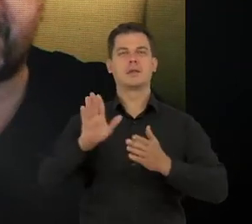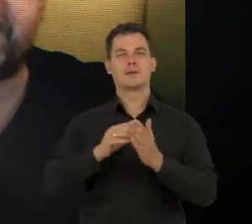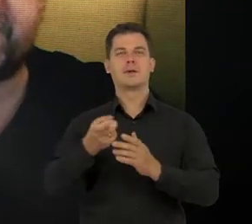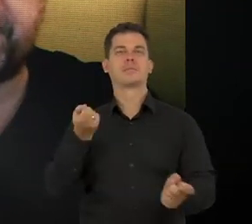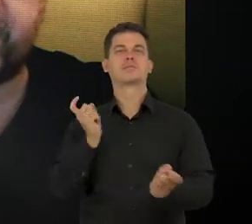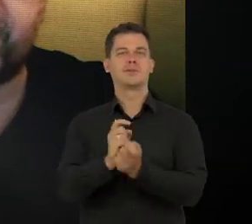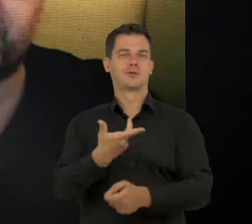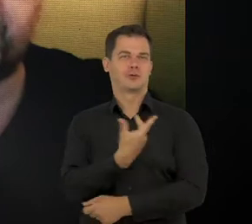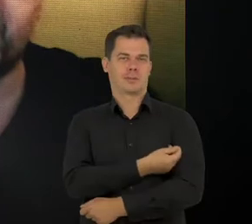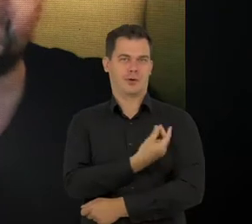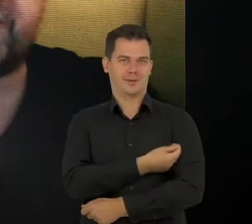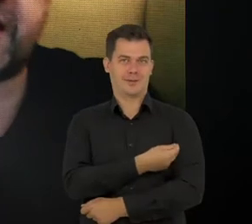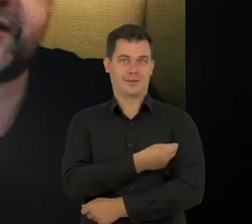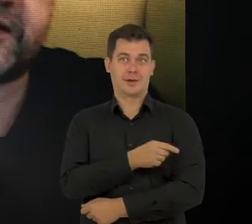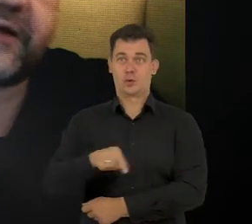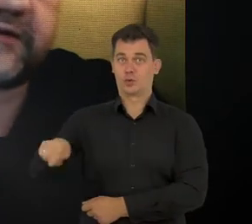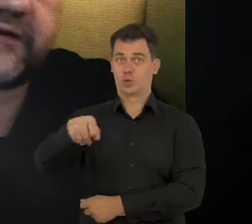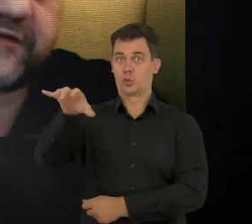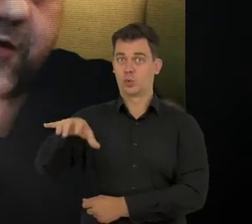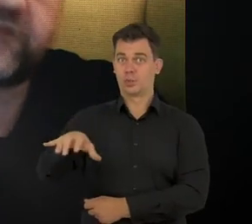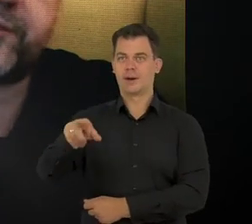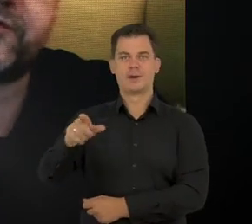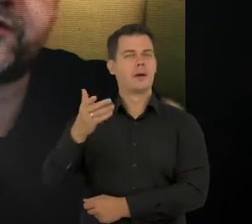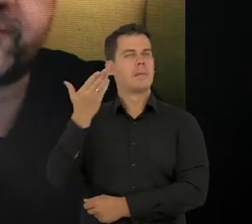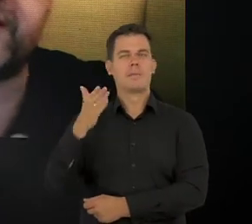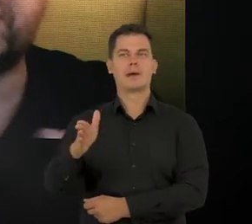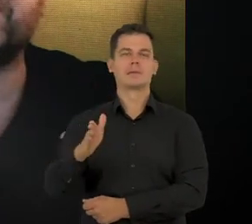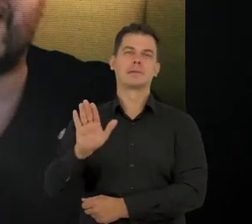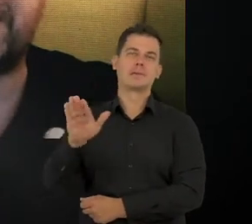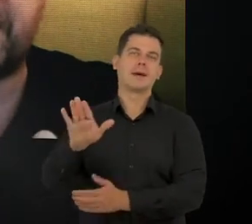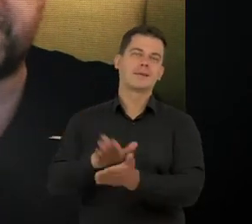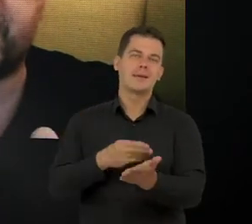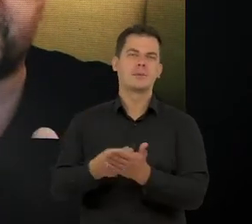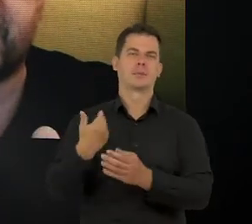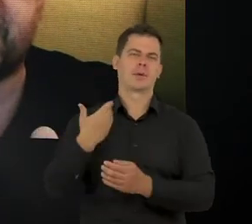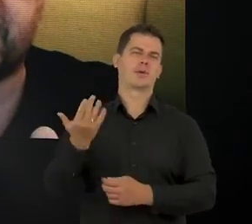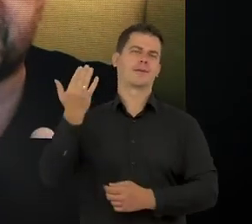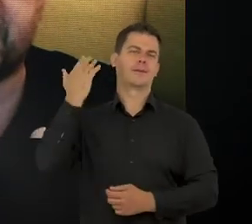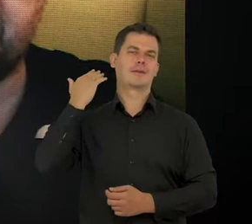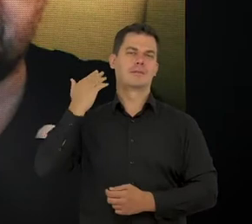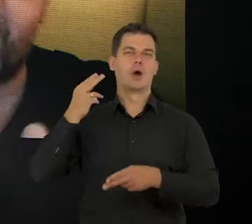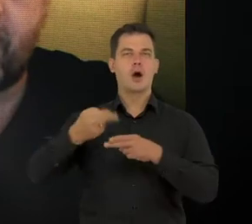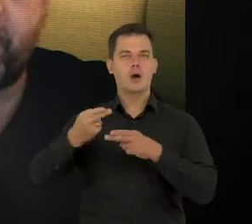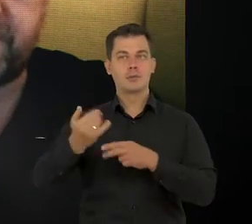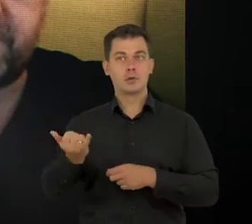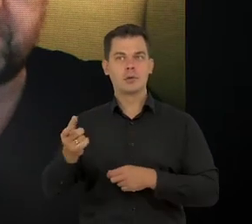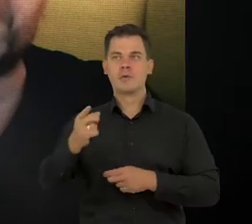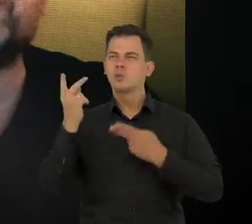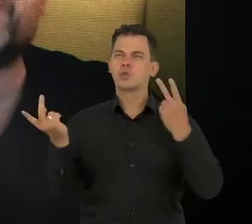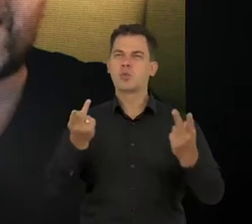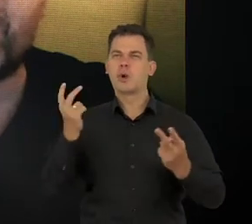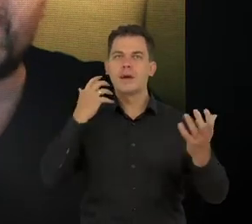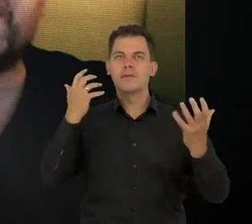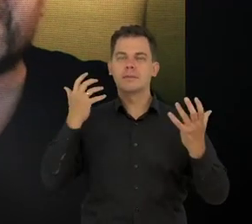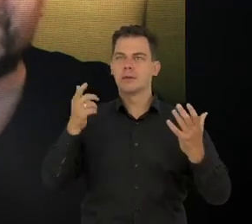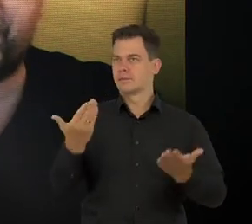antyszczepionkowców, że są osoby, które są bardzo dotknięte na przykład przez choroby dzieci i